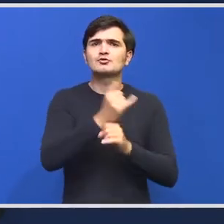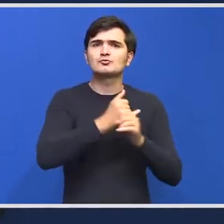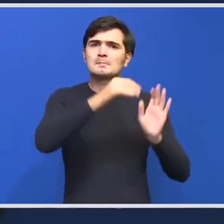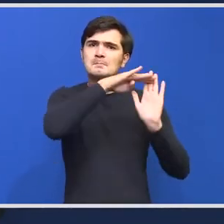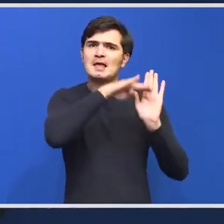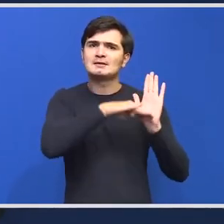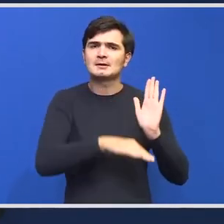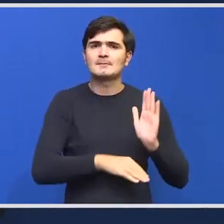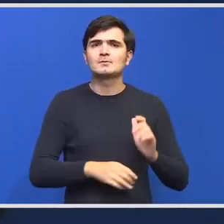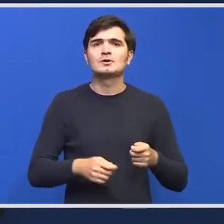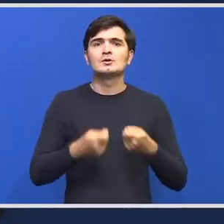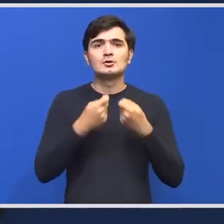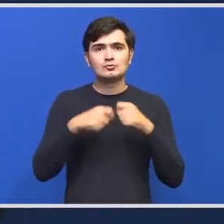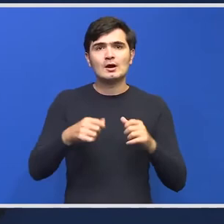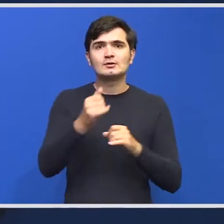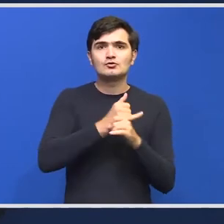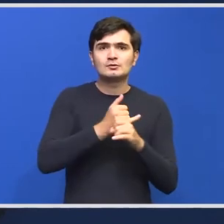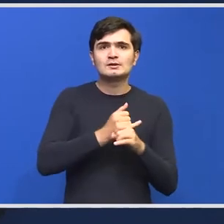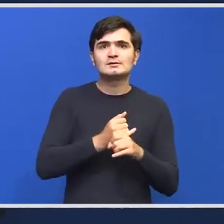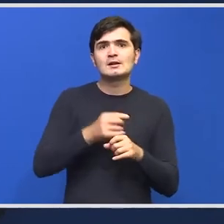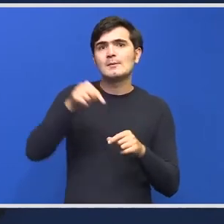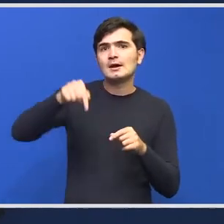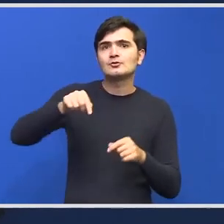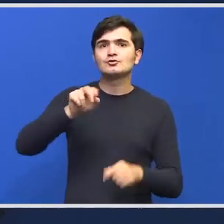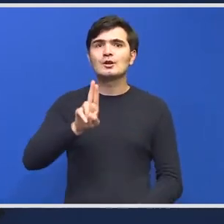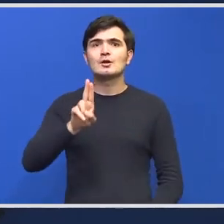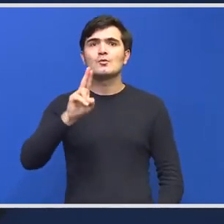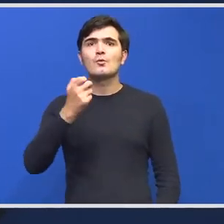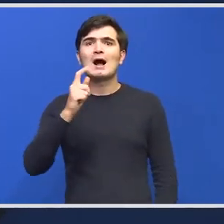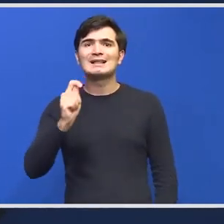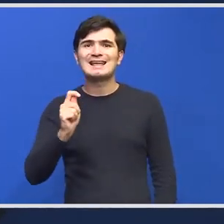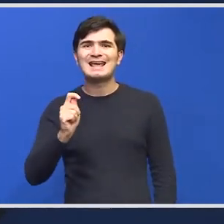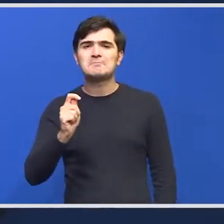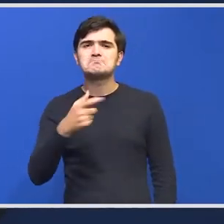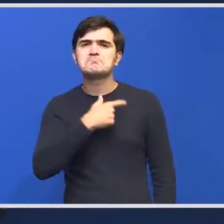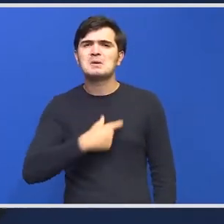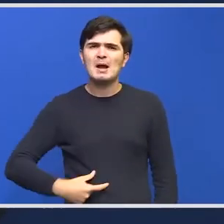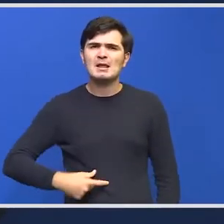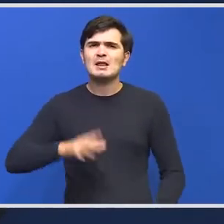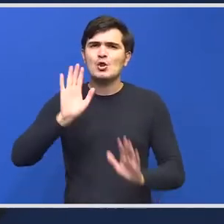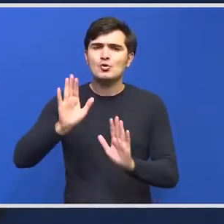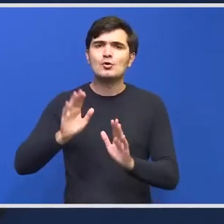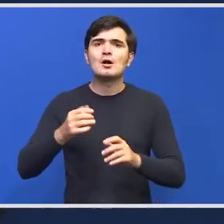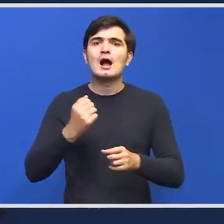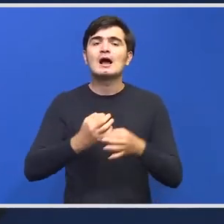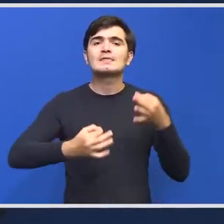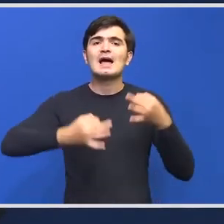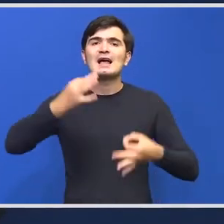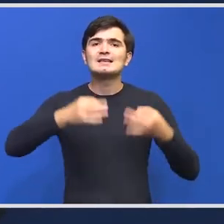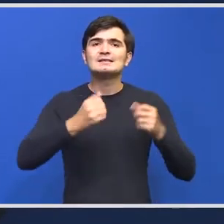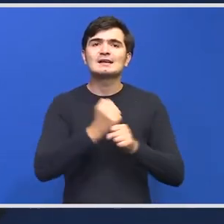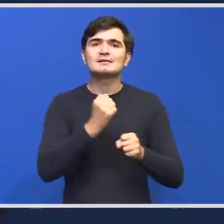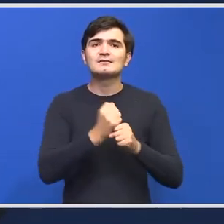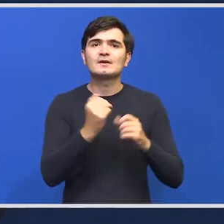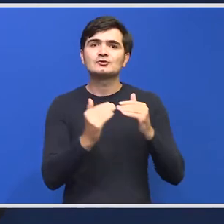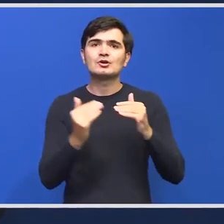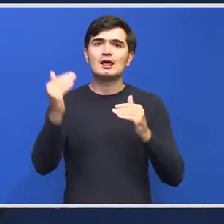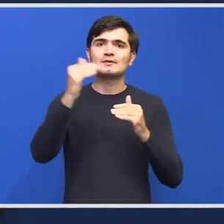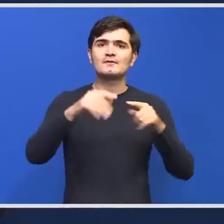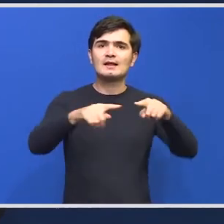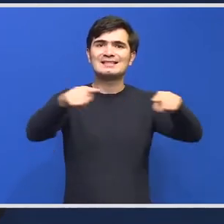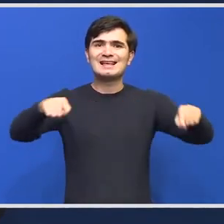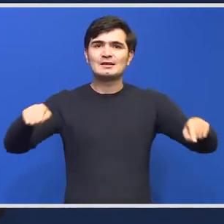toate județele pe acele unități administrativ-teritoriale propuse, pentru că analiza se face la nivel teritorial. Ministerul